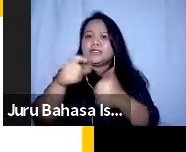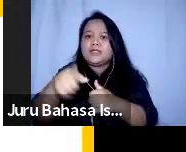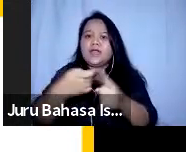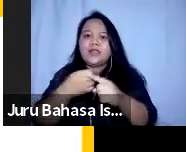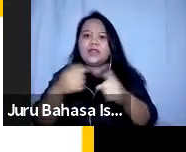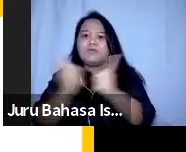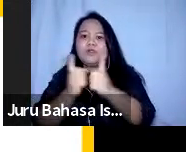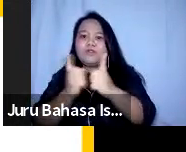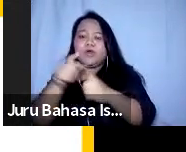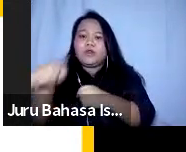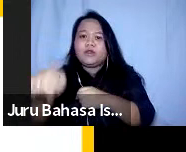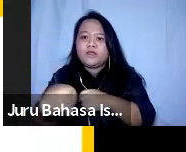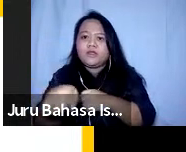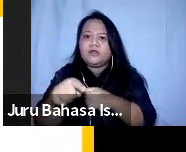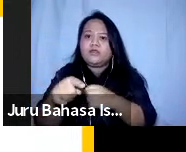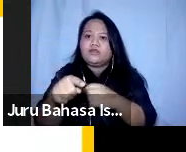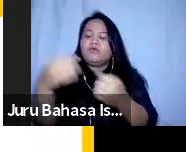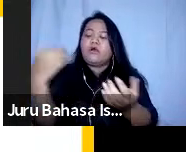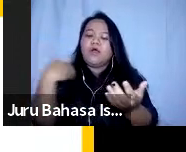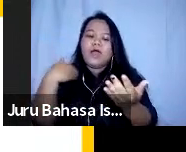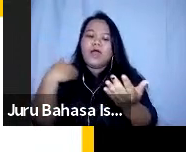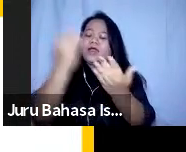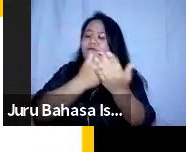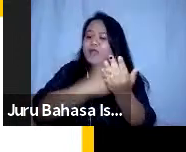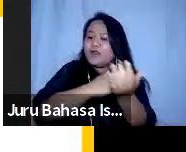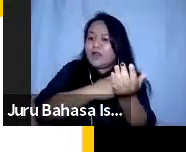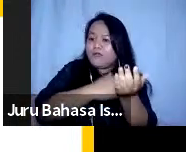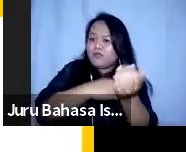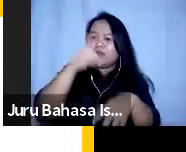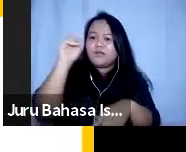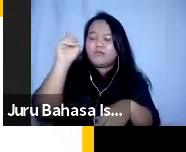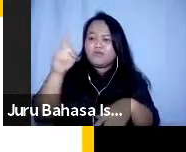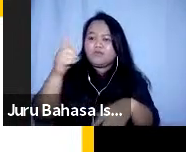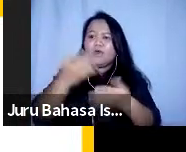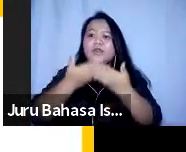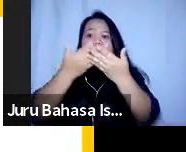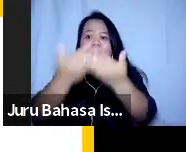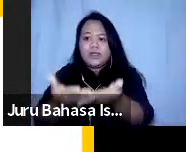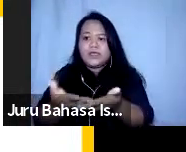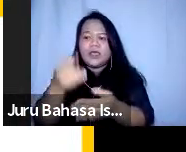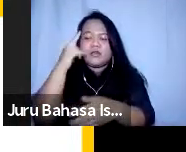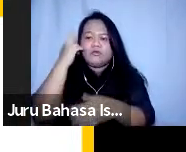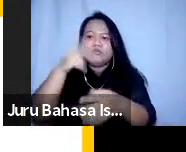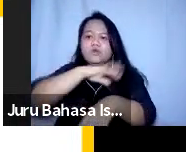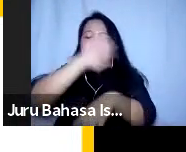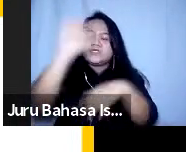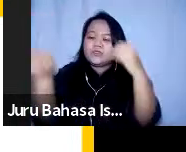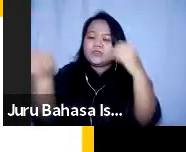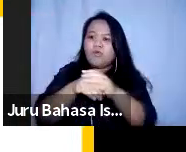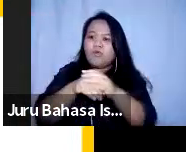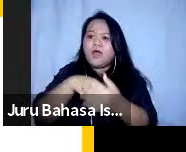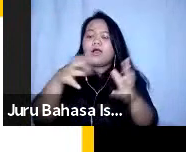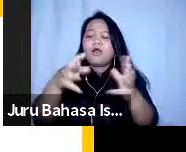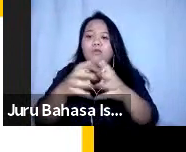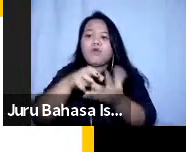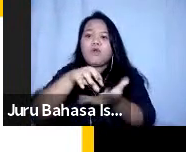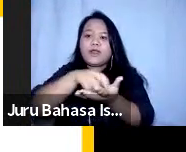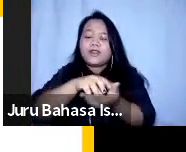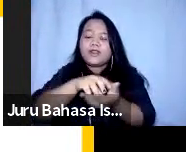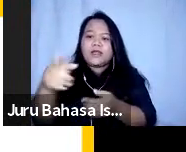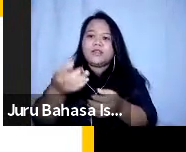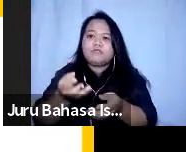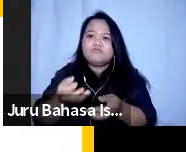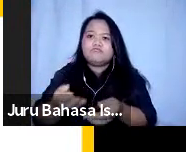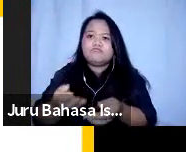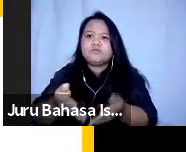adanya daftar-daftar kebutuhan yang akan diberikan kepada semua kelompok rentang tersebut untuk memulihkan